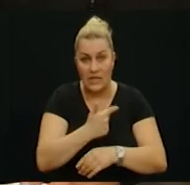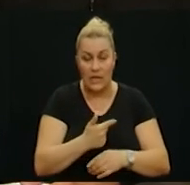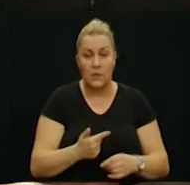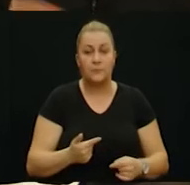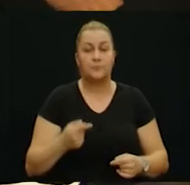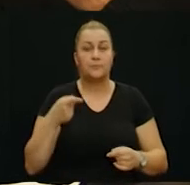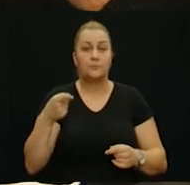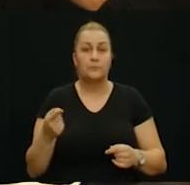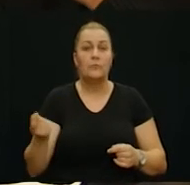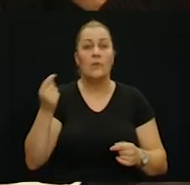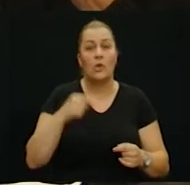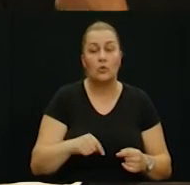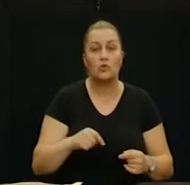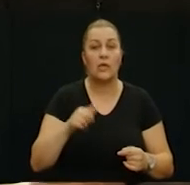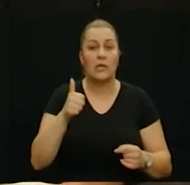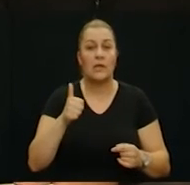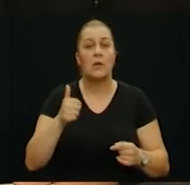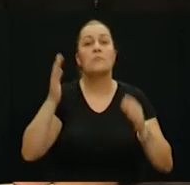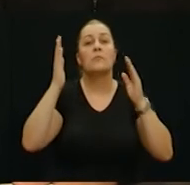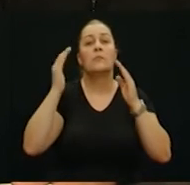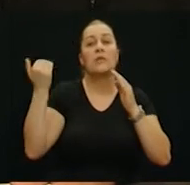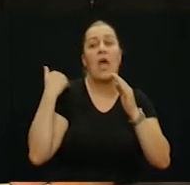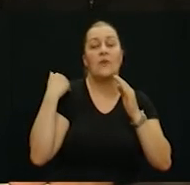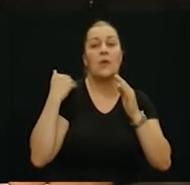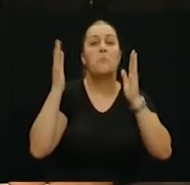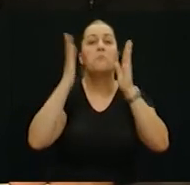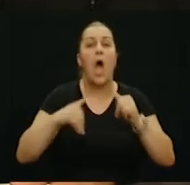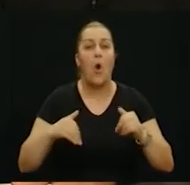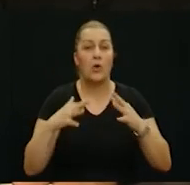supruga i sam mi je šapnula na uho pa ovo je grad.